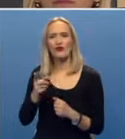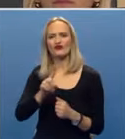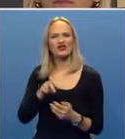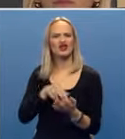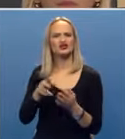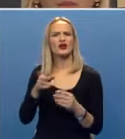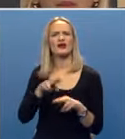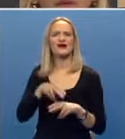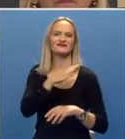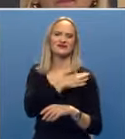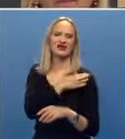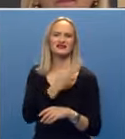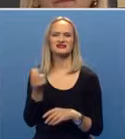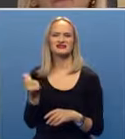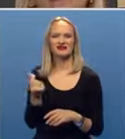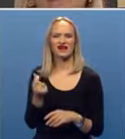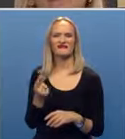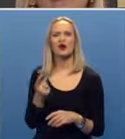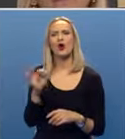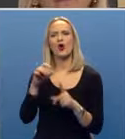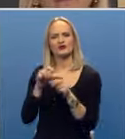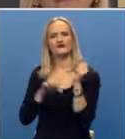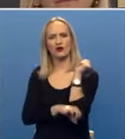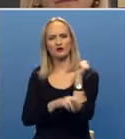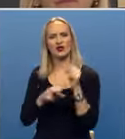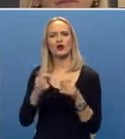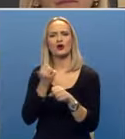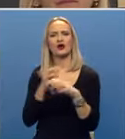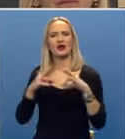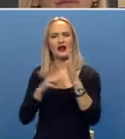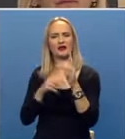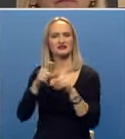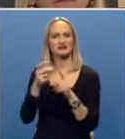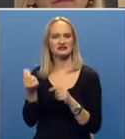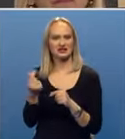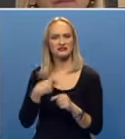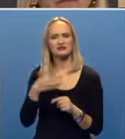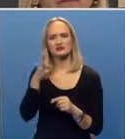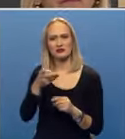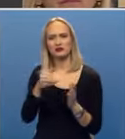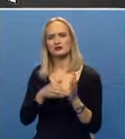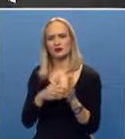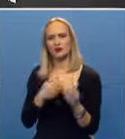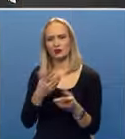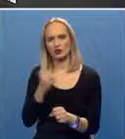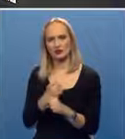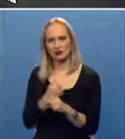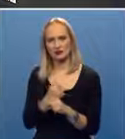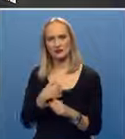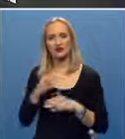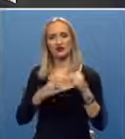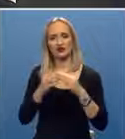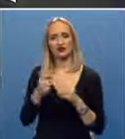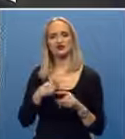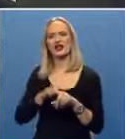išlo na teret sredstava univerziteta nego su bila gran sredstva. Smatrali smo da ovo treba da uradimo. Bani zadovoljstvo što sam na